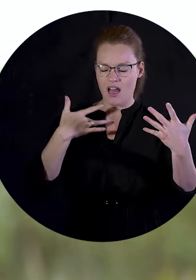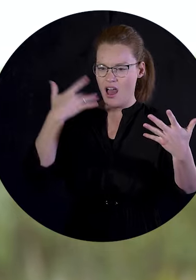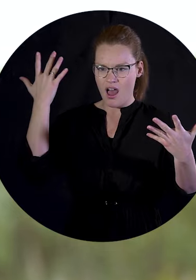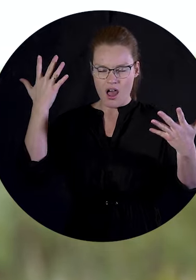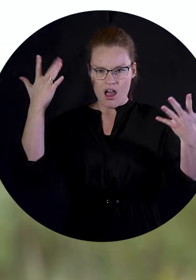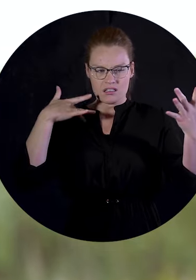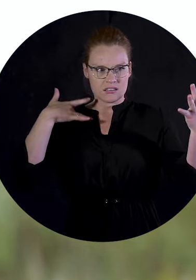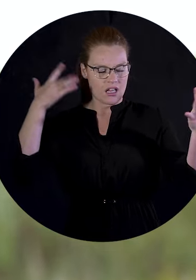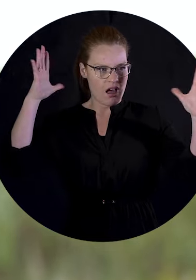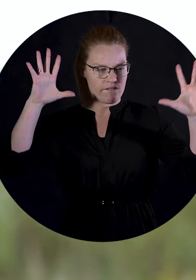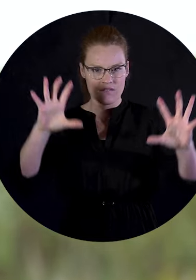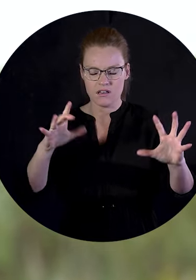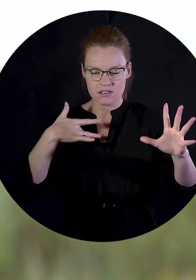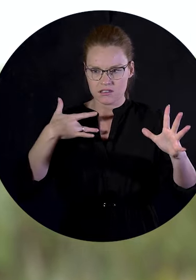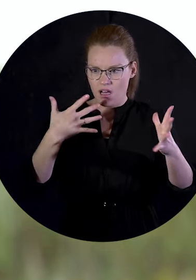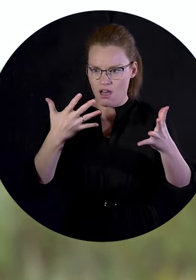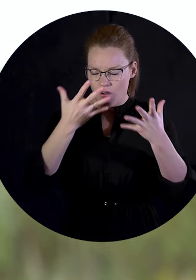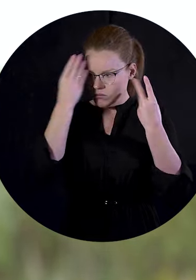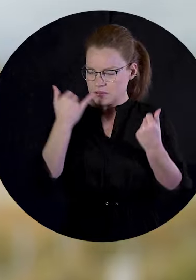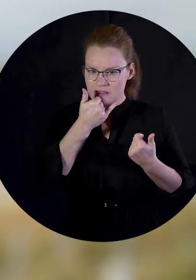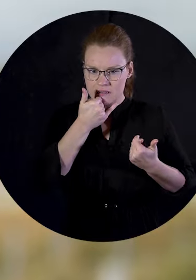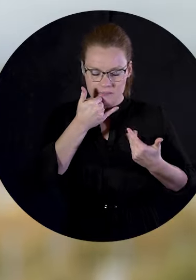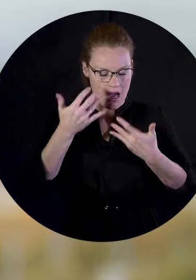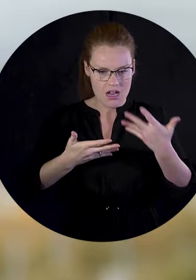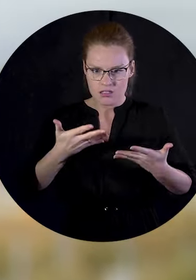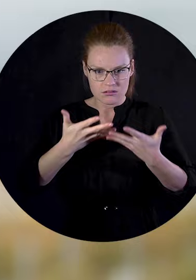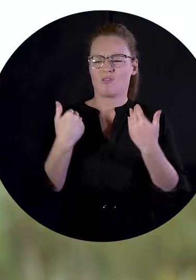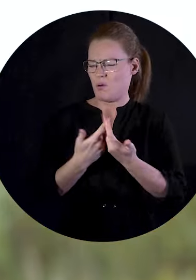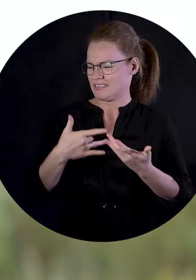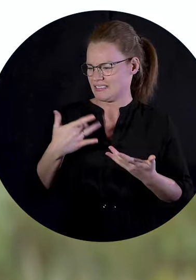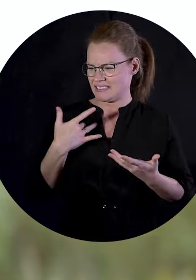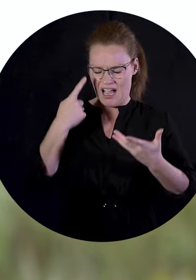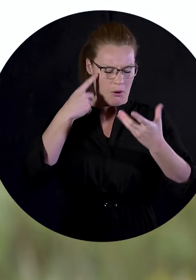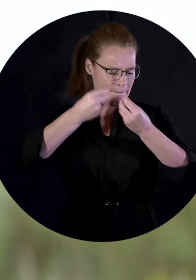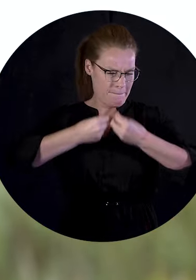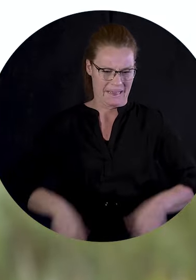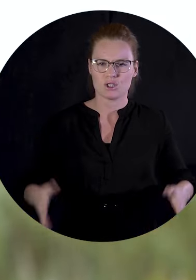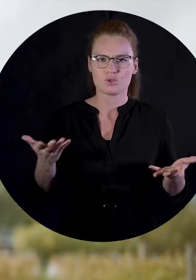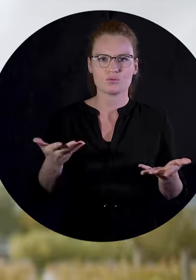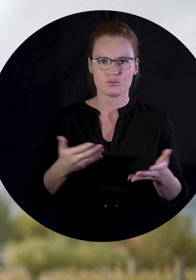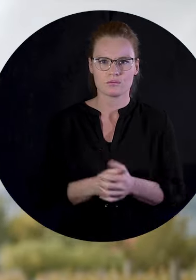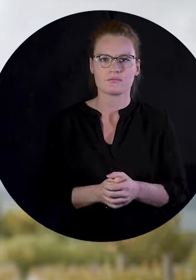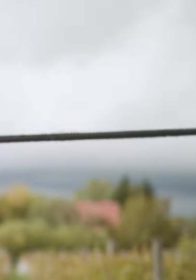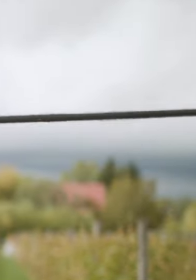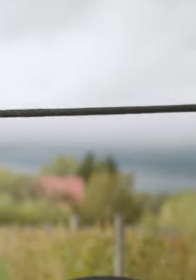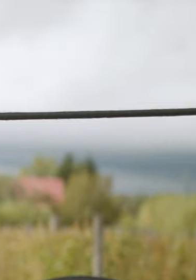une crise de panique, une crise d'anxiété, le monde arrête. Le fil de pensée s'écroule.